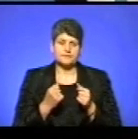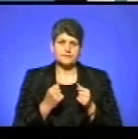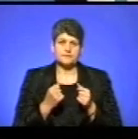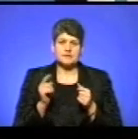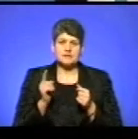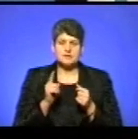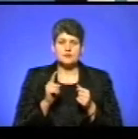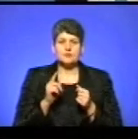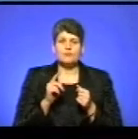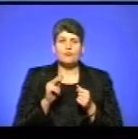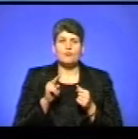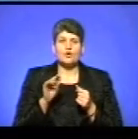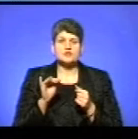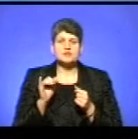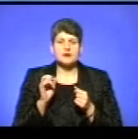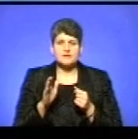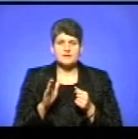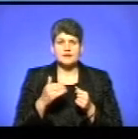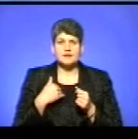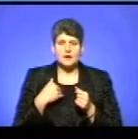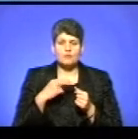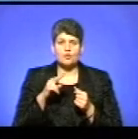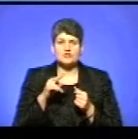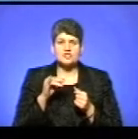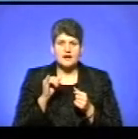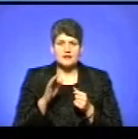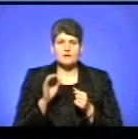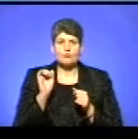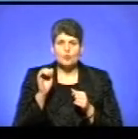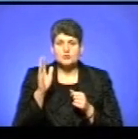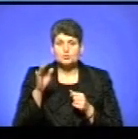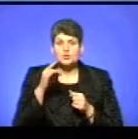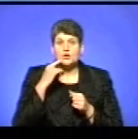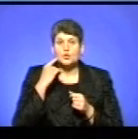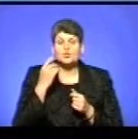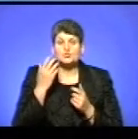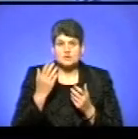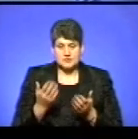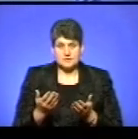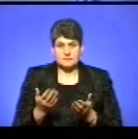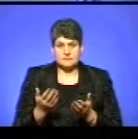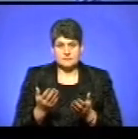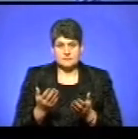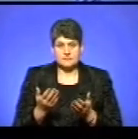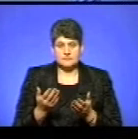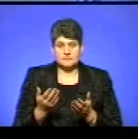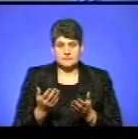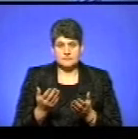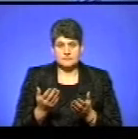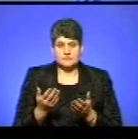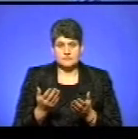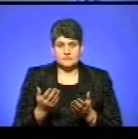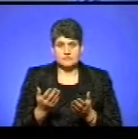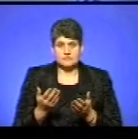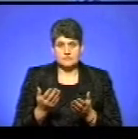За що почаю вам? Я почаю, може бути русським. Я почаю,